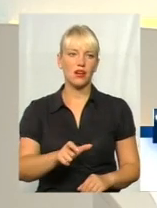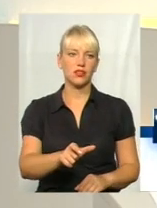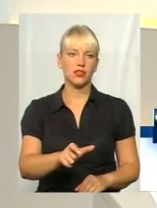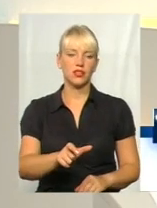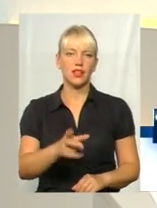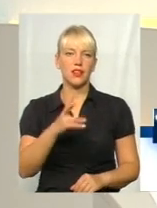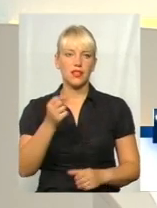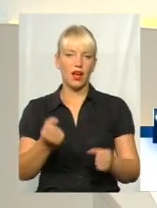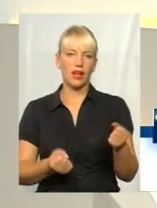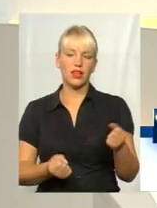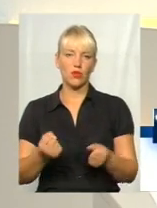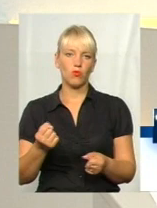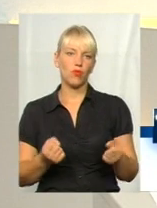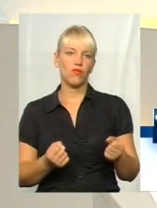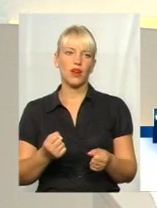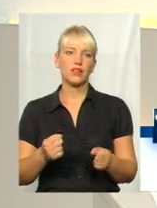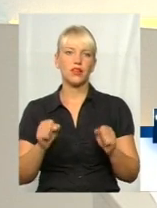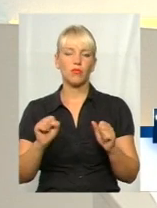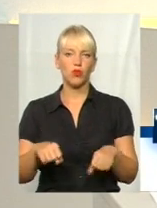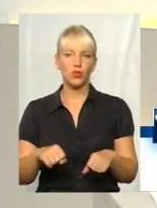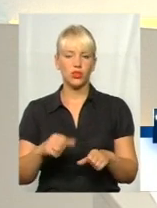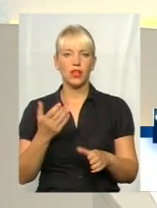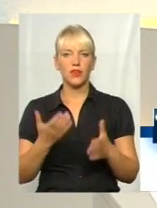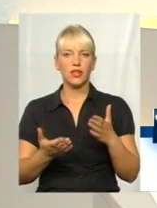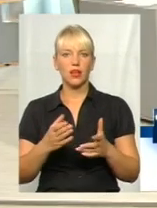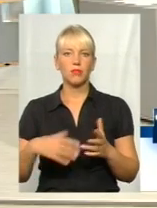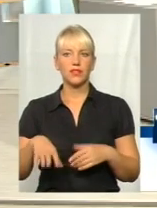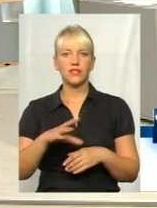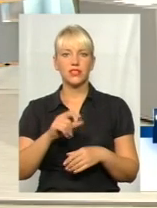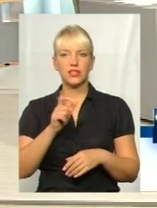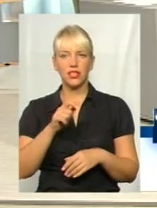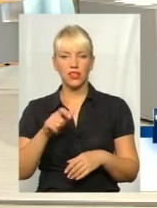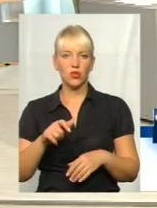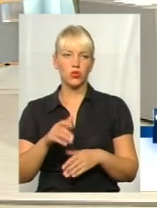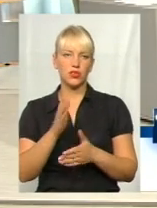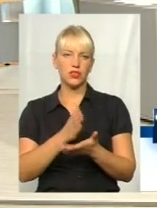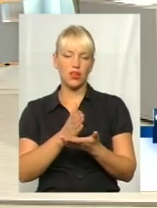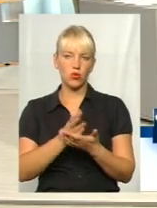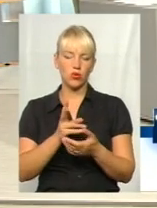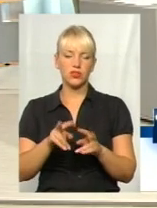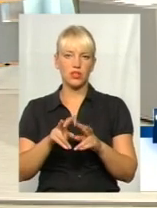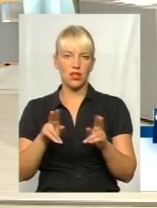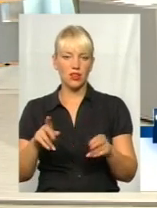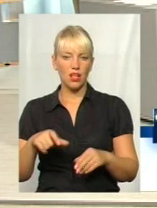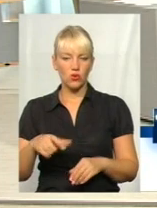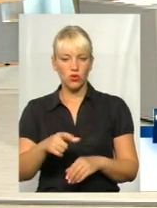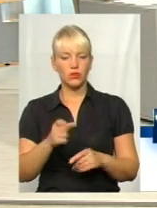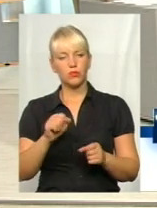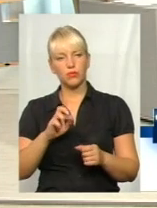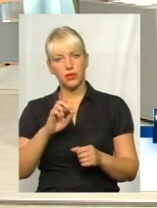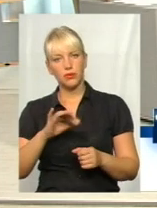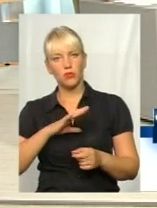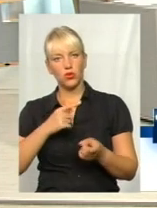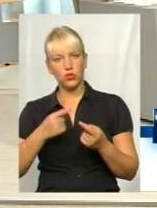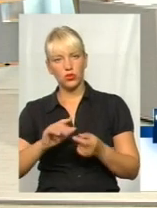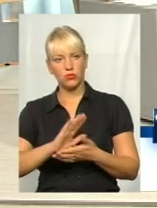ну, на кермування. Тобто, можливо, якби всі люди в однаковій мірі знаходились на дорозі, то ситуація би виглядала по-іншому. Ну,